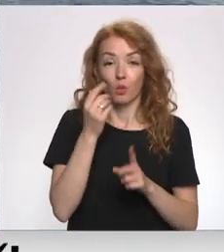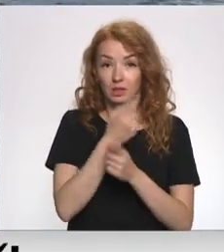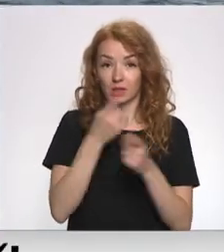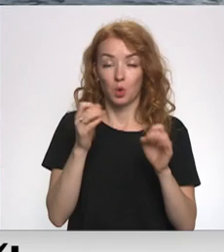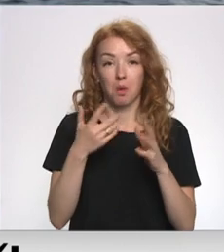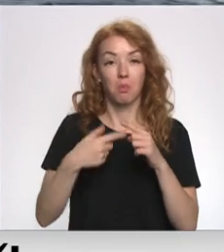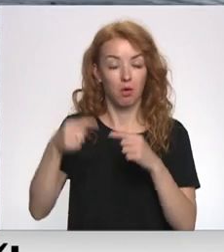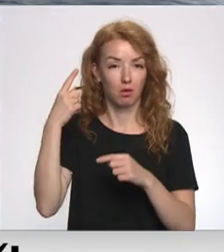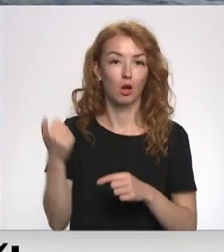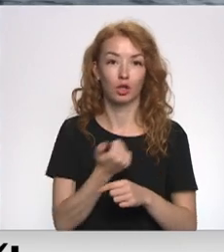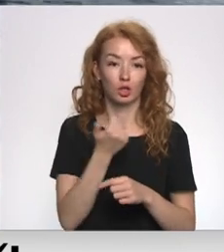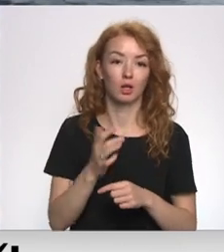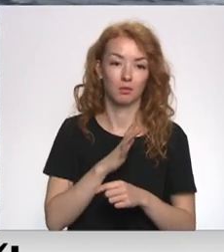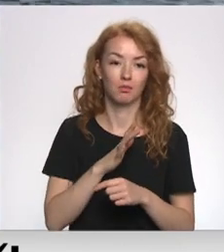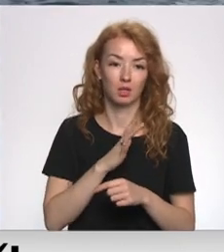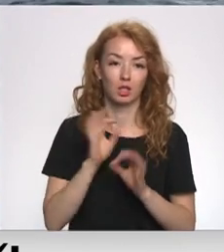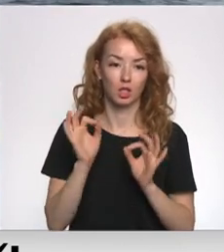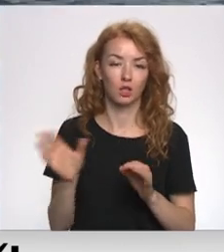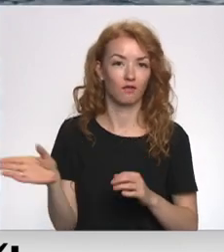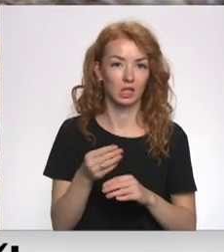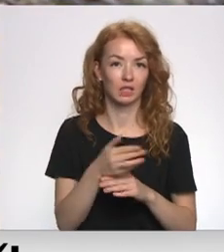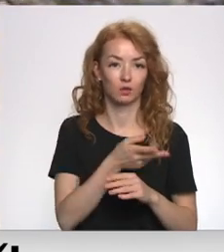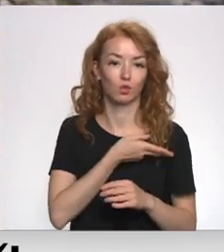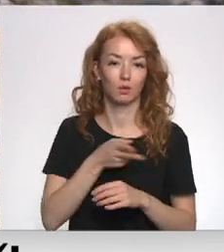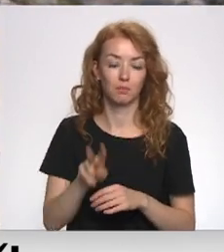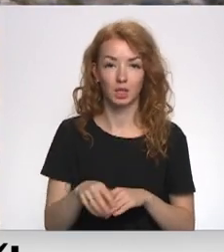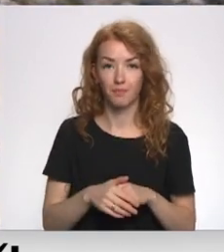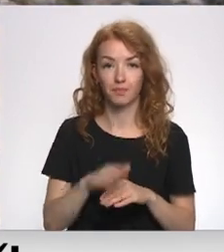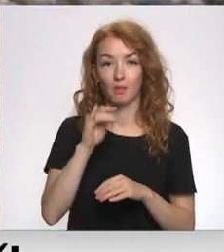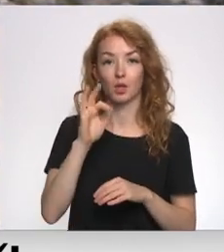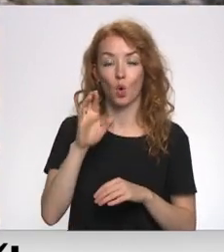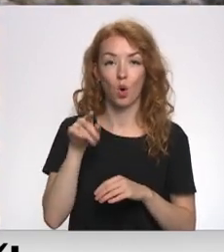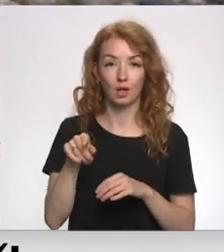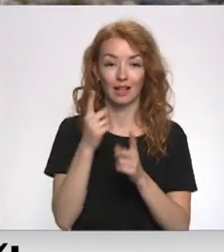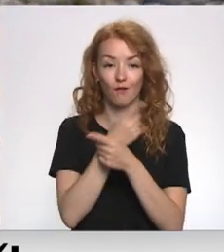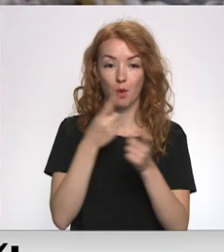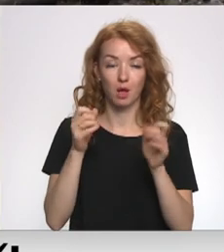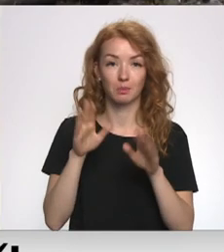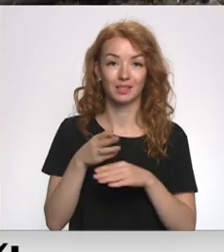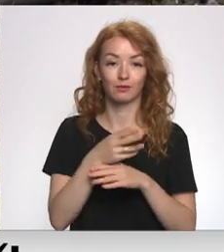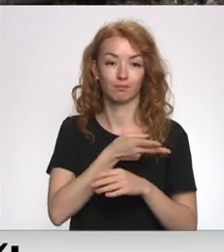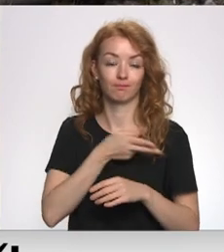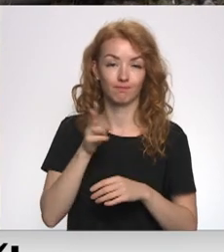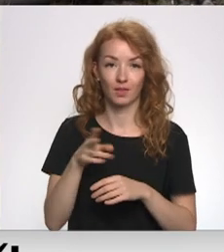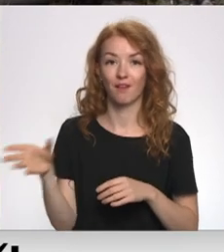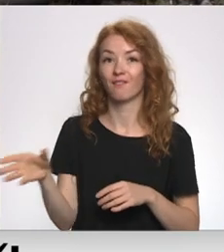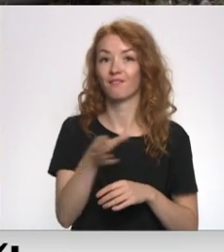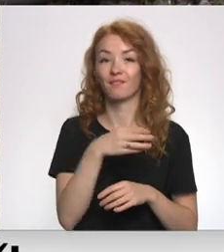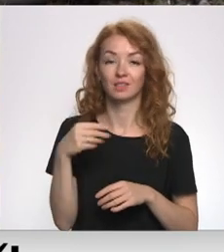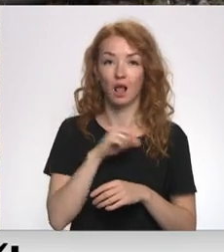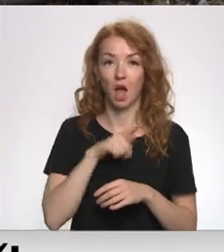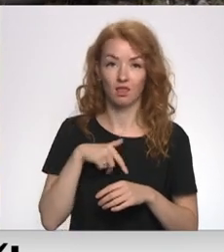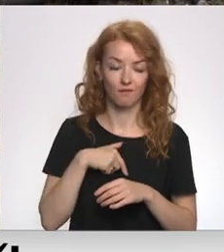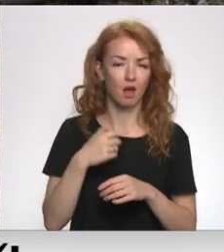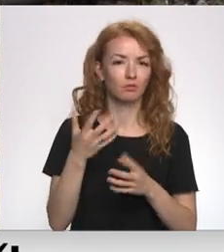Pagodži gadu bejā tīšām, kur aizgovis zivus būjā. Bior informāciju par zivju bojājai ūdeņos visā Latvijā saņem